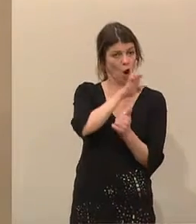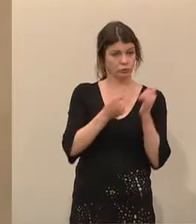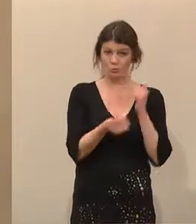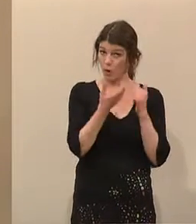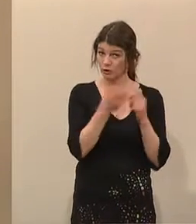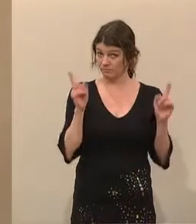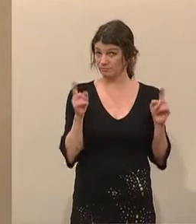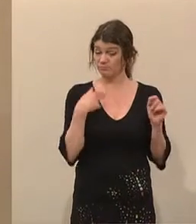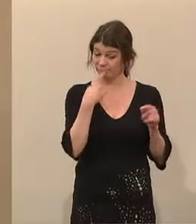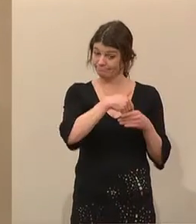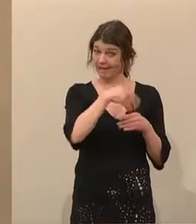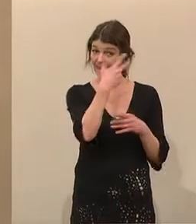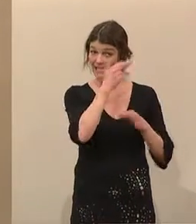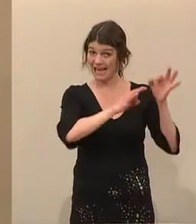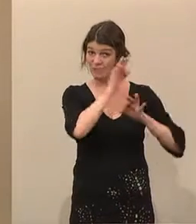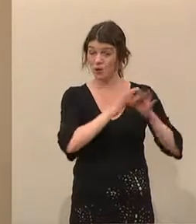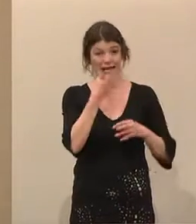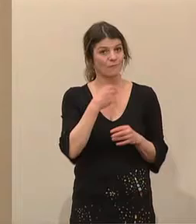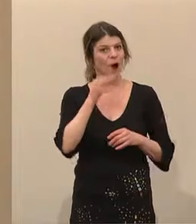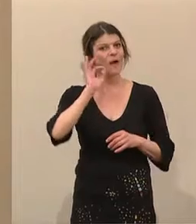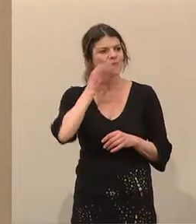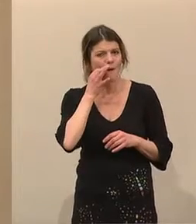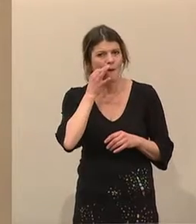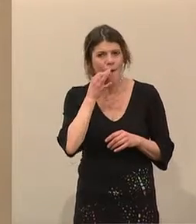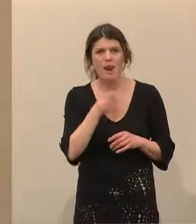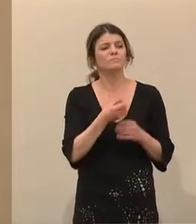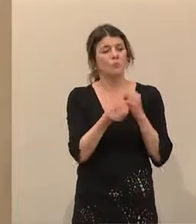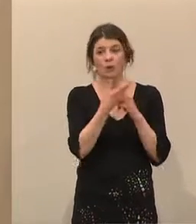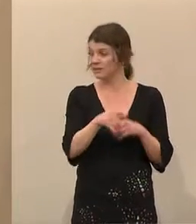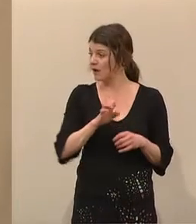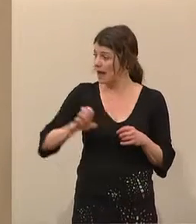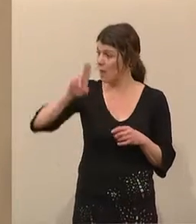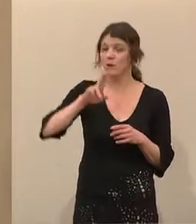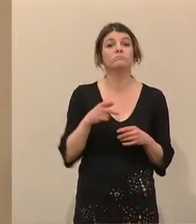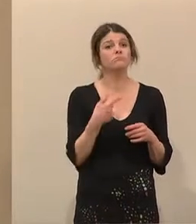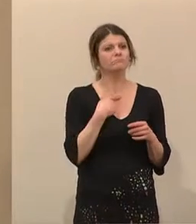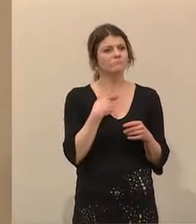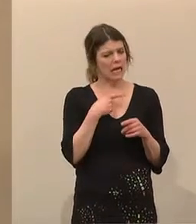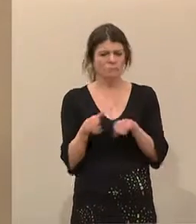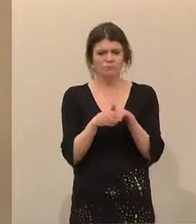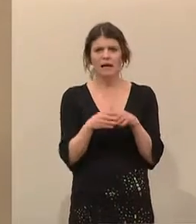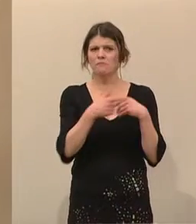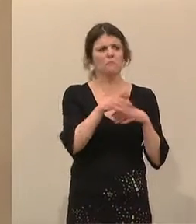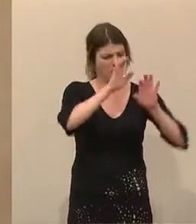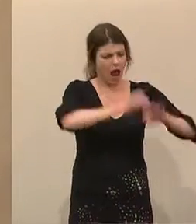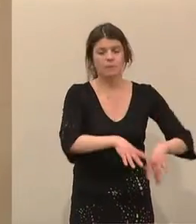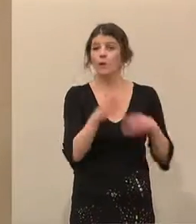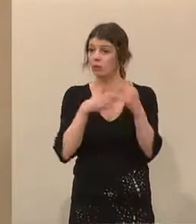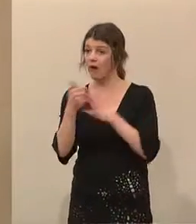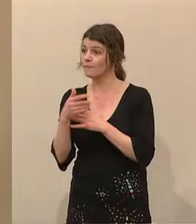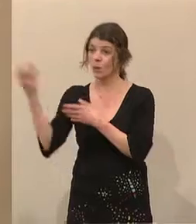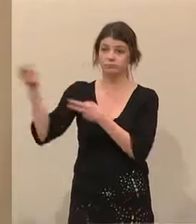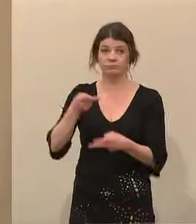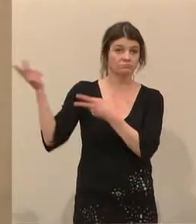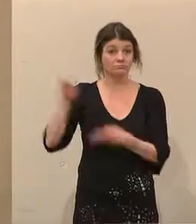wir sprechen von bis zu 30 Prozent der Ölsaatenproduktion in der Europäischen Union kompensieren, hier vernichten und letztendlich dann